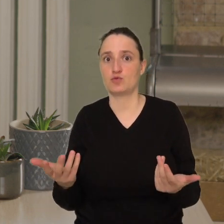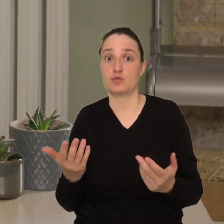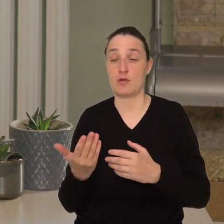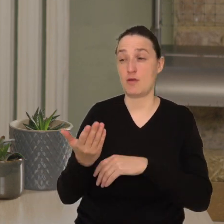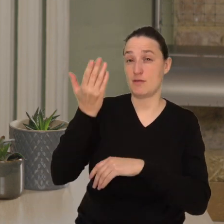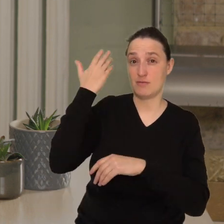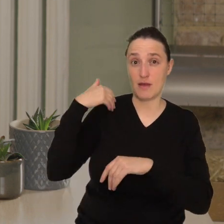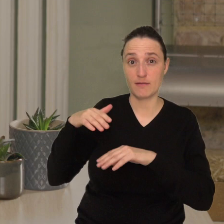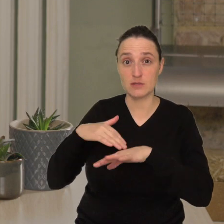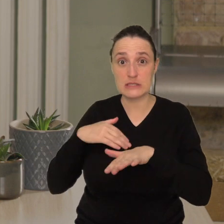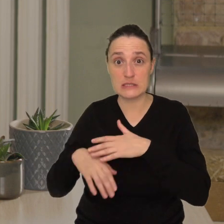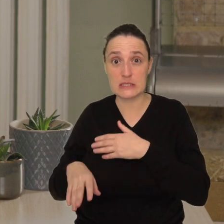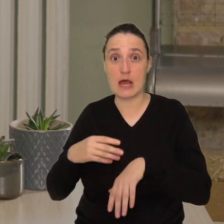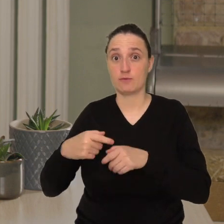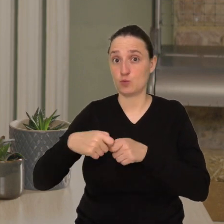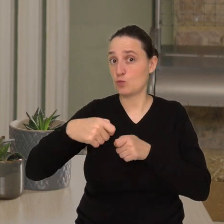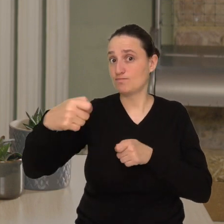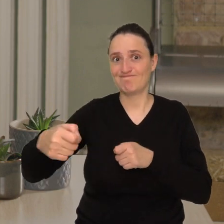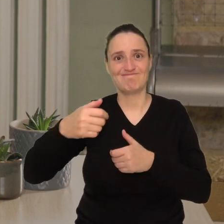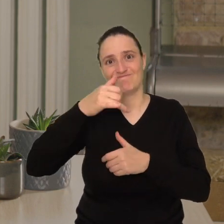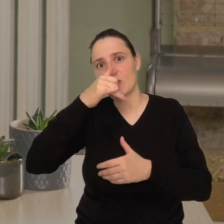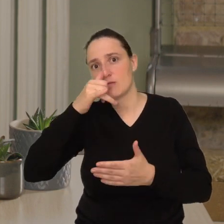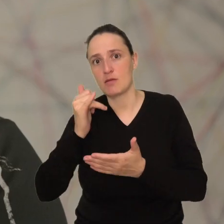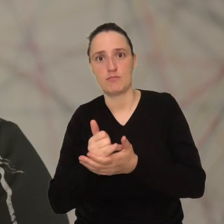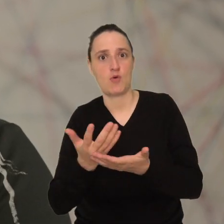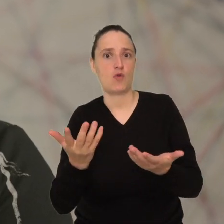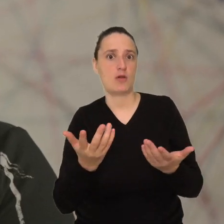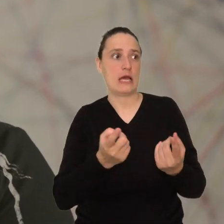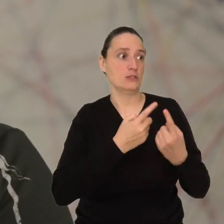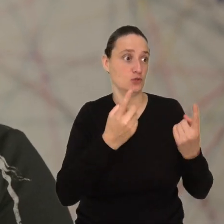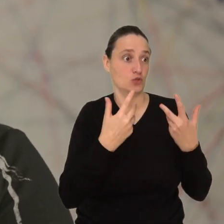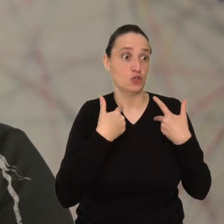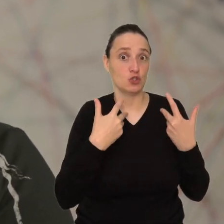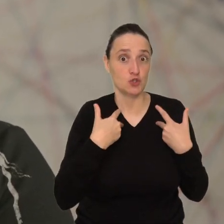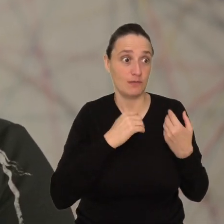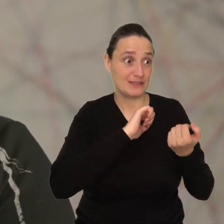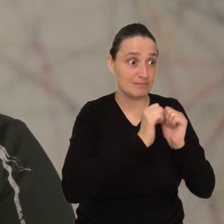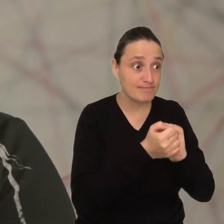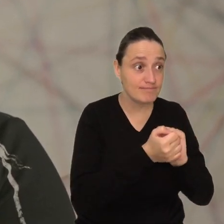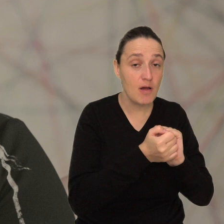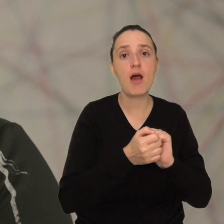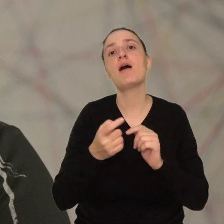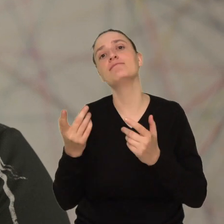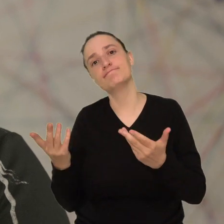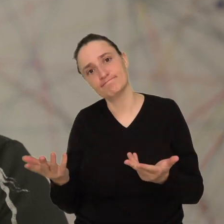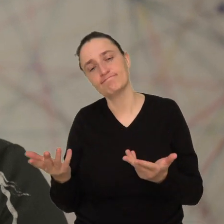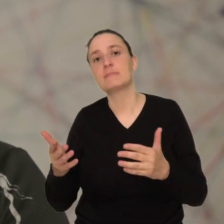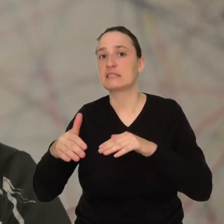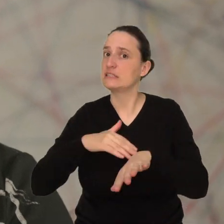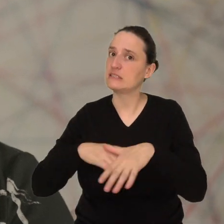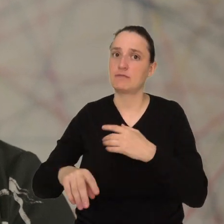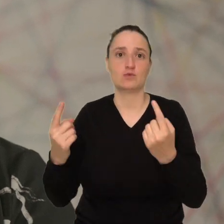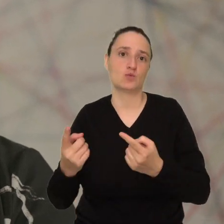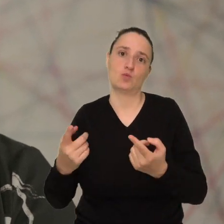realizacji dotychczasowych planów zawodowych? Co zrobić, gdy trzeba dokonać zmiany